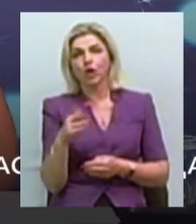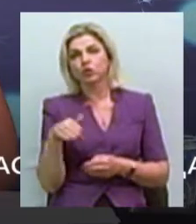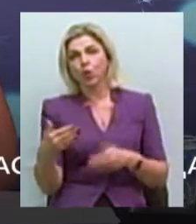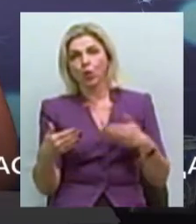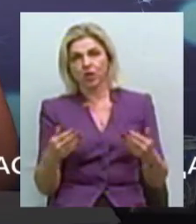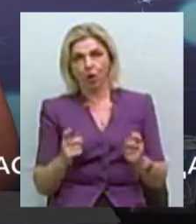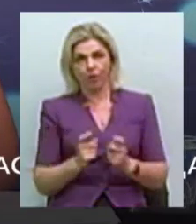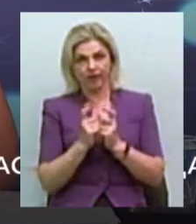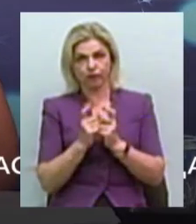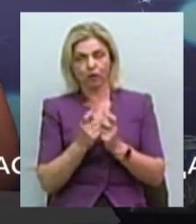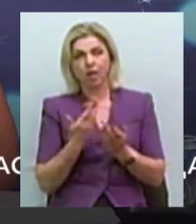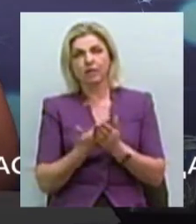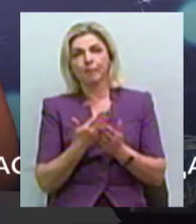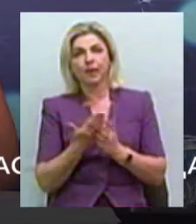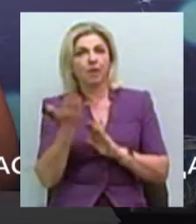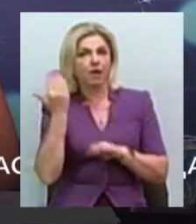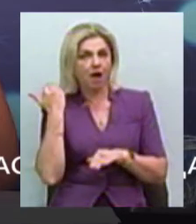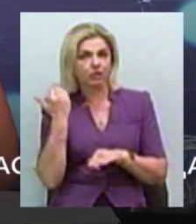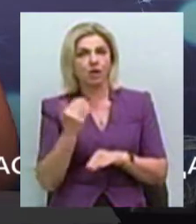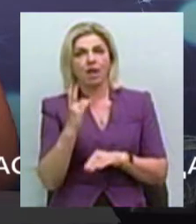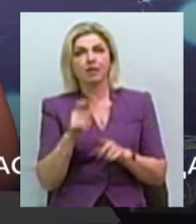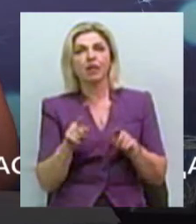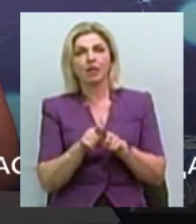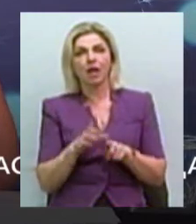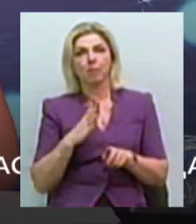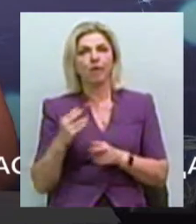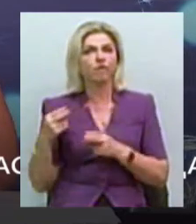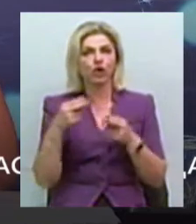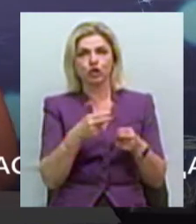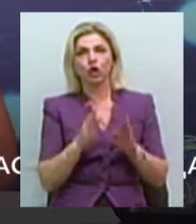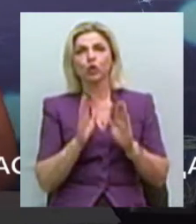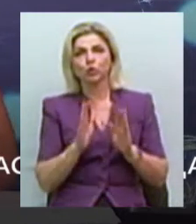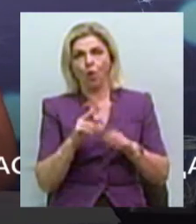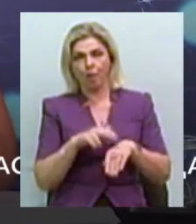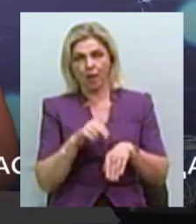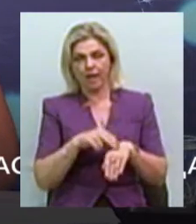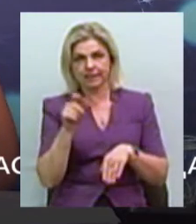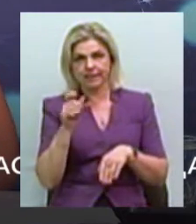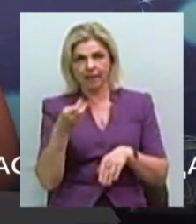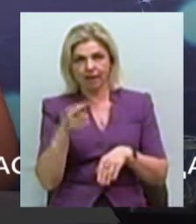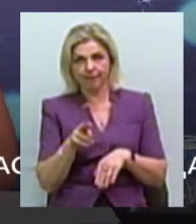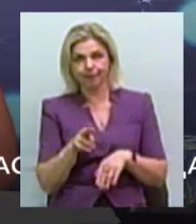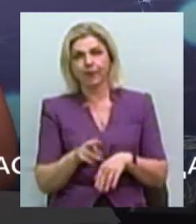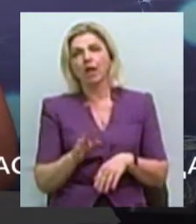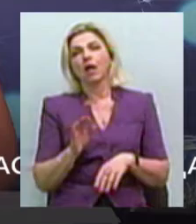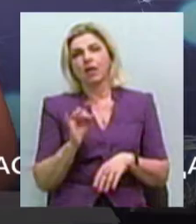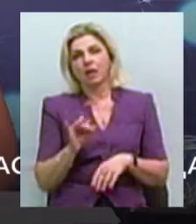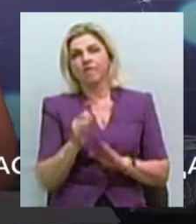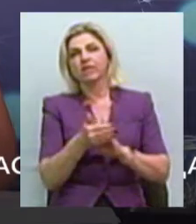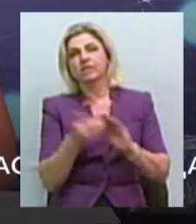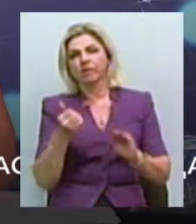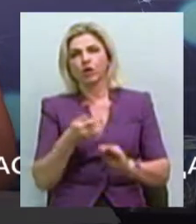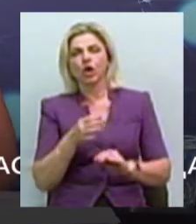конфлікту. Якщо, наприклад, раніше на такі виїзди виїжджала тільки поліція, і вона виїжджала, скажімо виникали